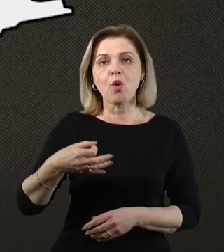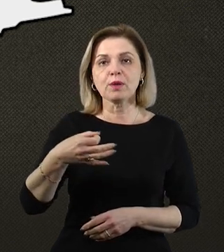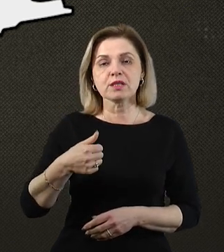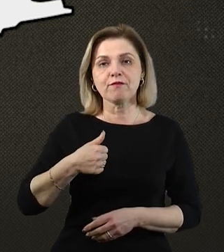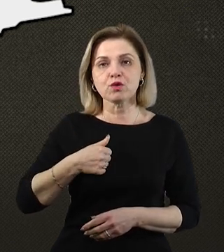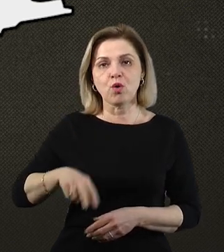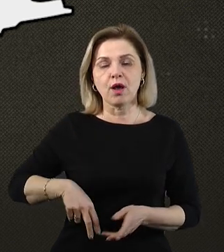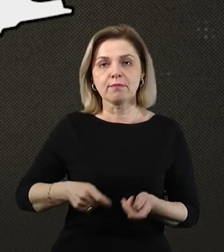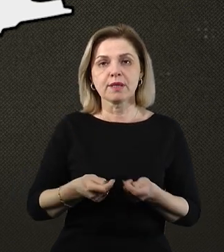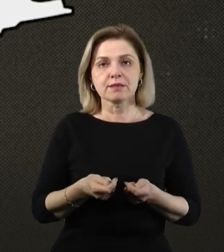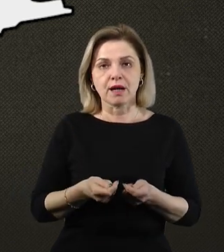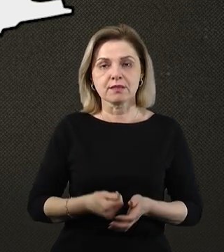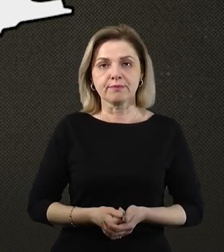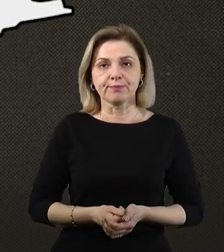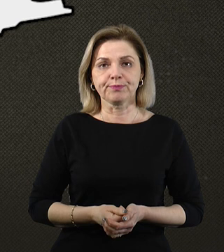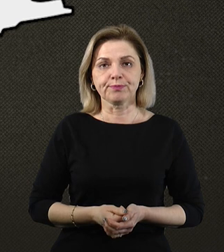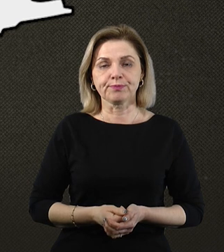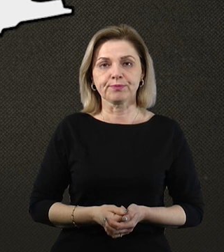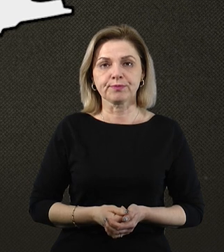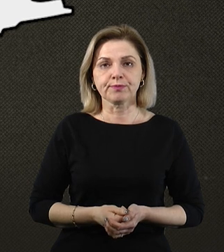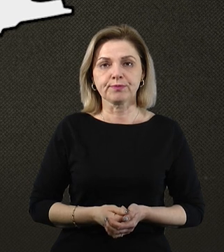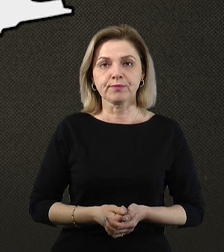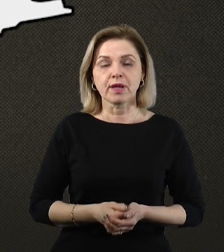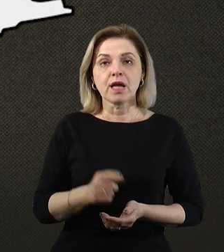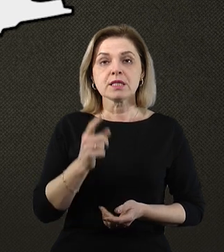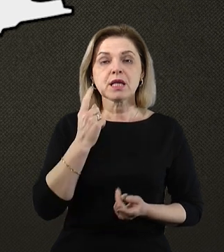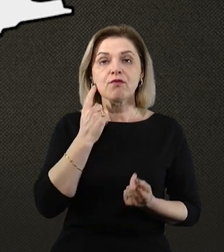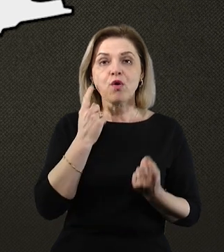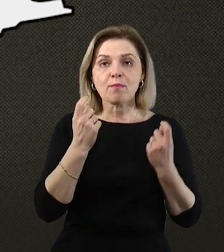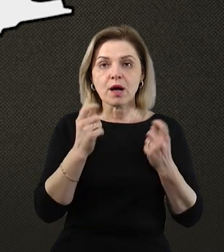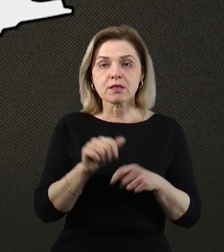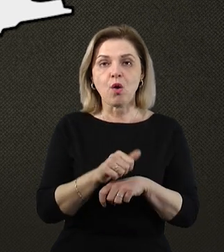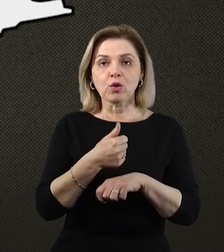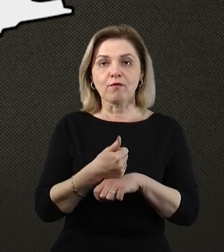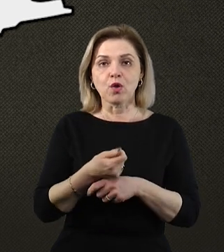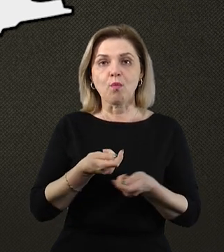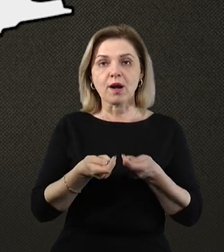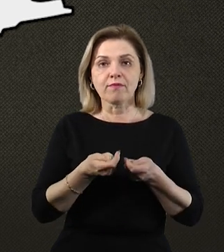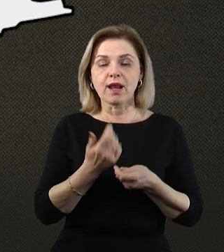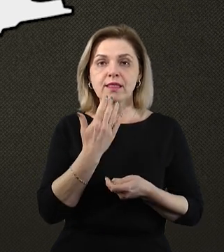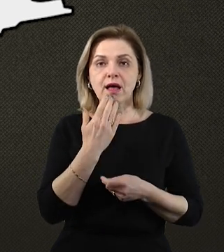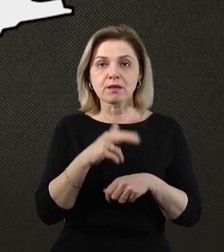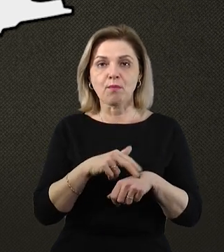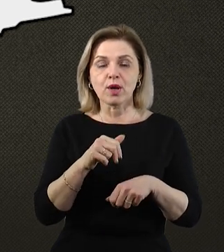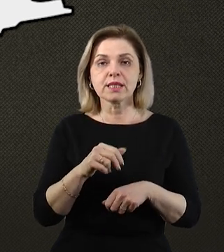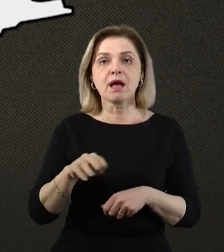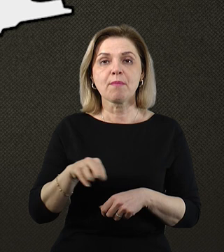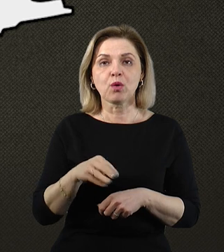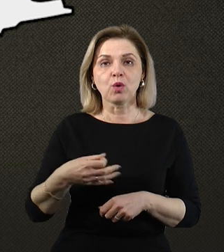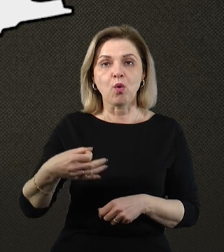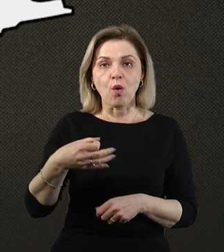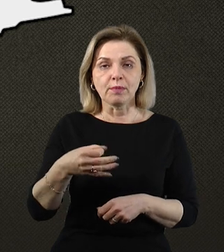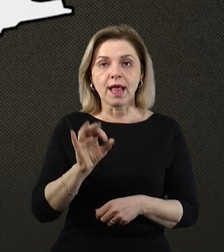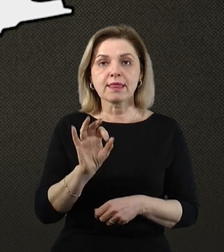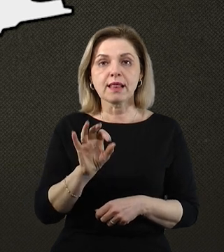обласної військової адміністрації Віталій Кім у Телеграм. За інформацією Головного управління Національної поліції у Миколаївській